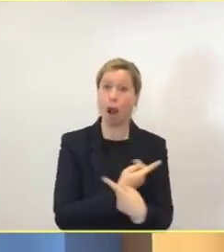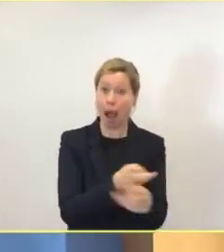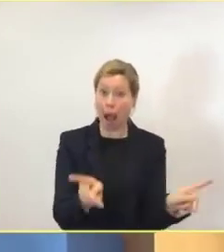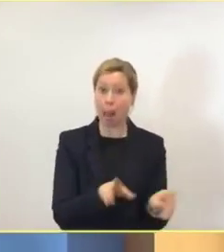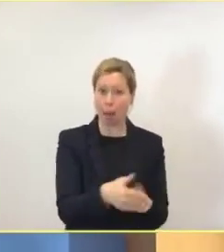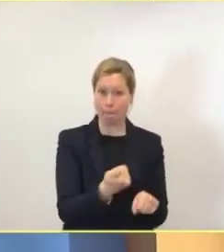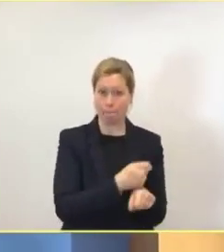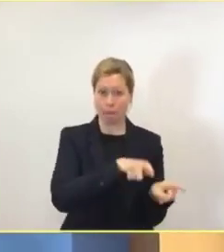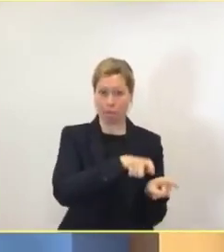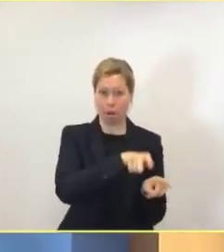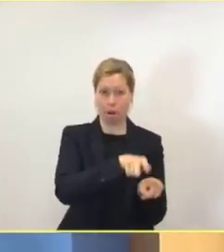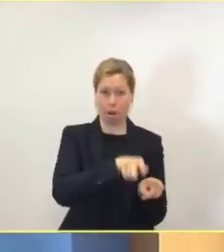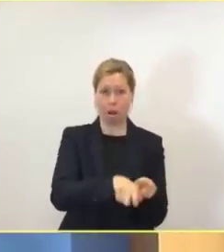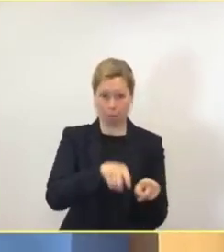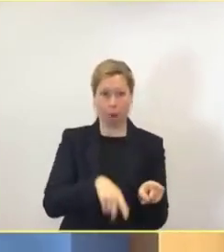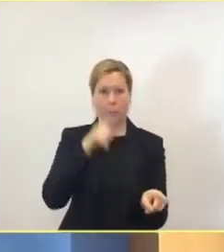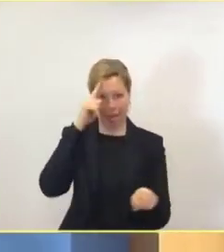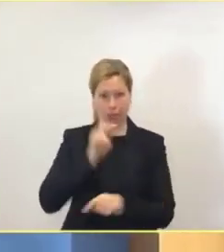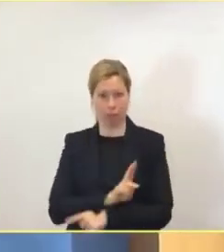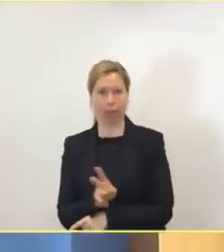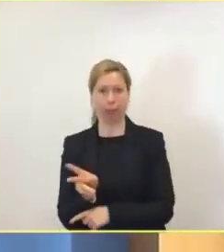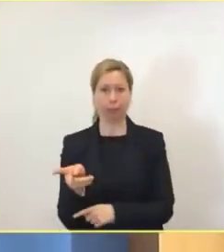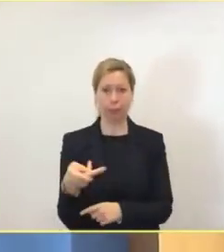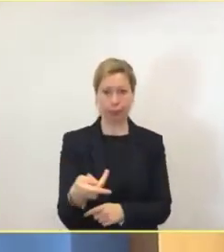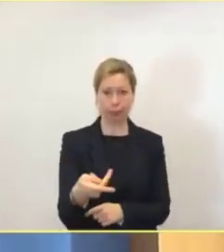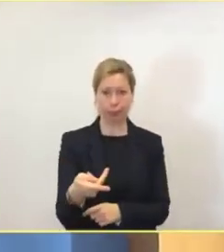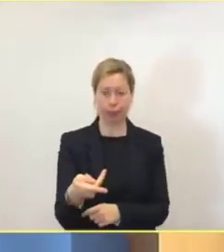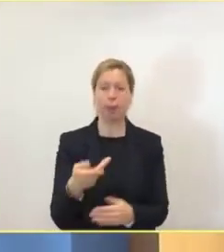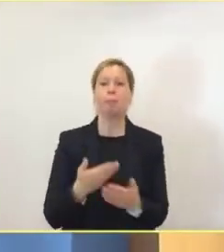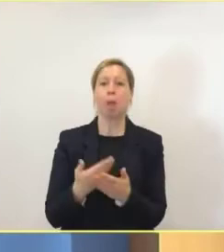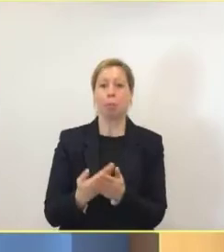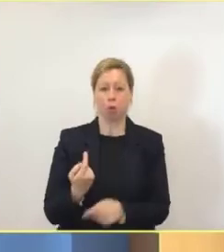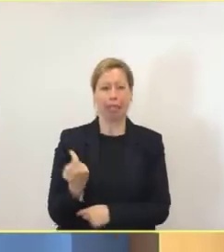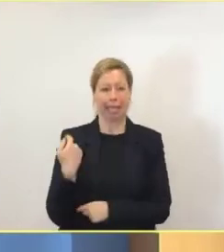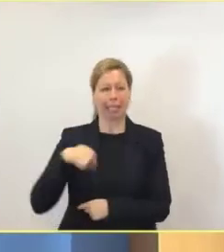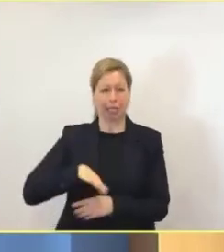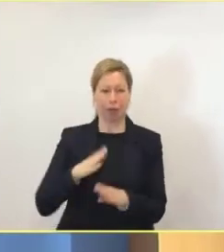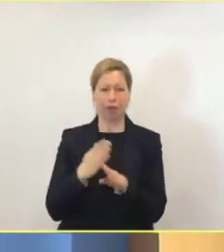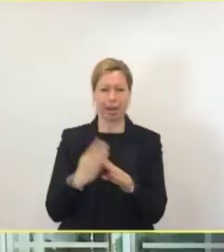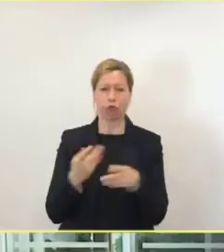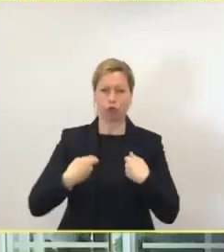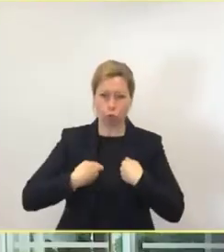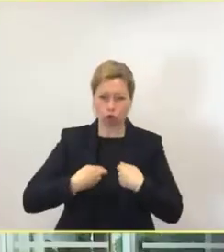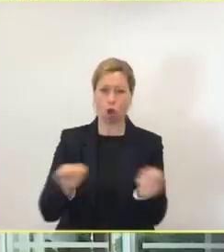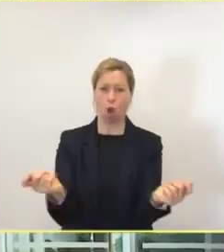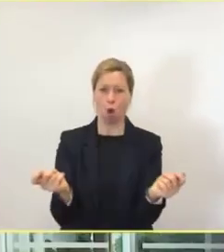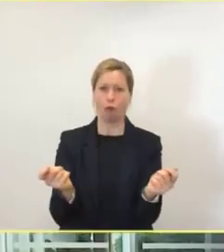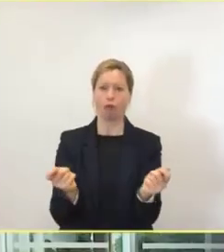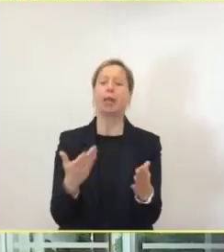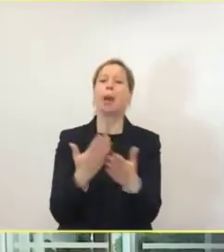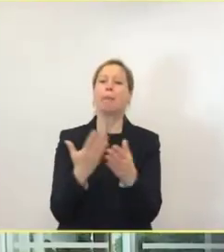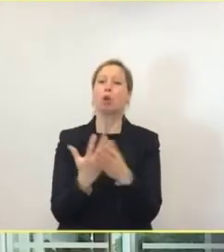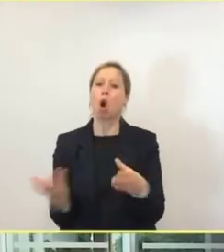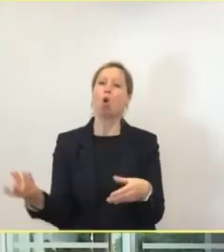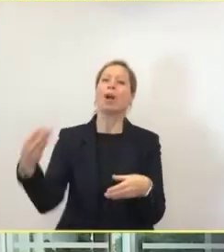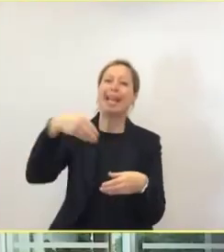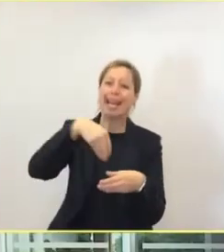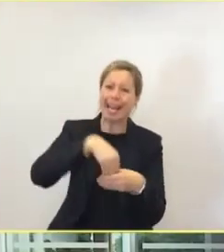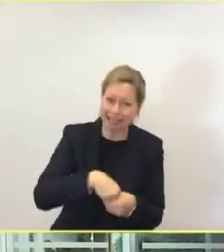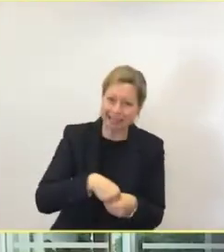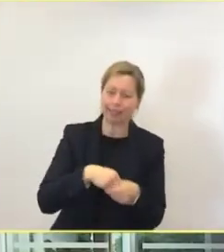Beutin von gestern genau lesen, hat ja explizit auch die Testungen von Mitarbeitern inkludiert. Das heißt, wir kriegen auch hier eine